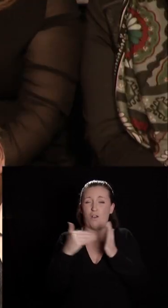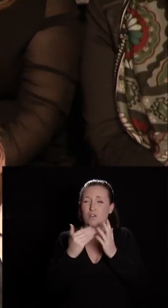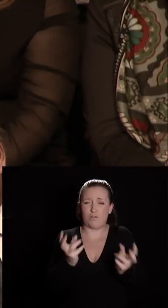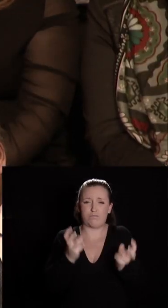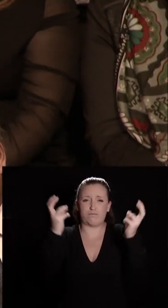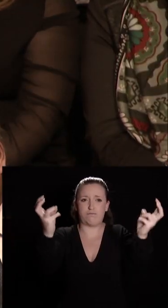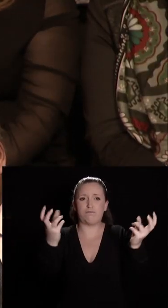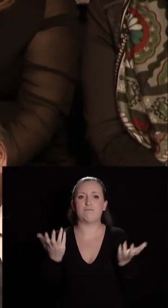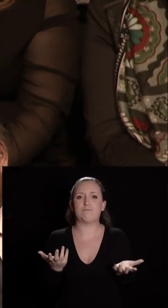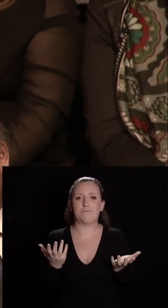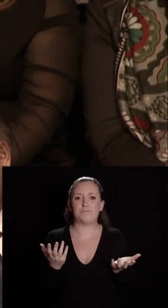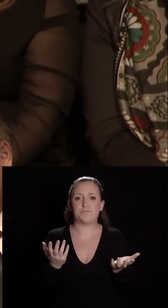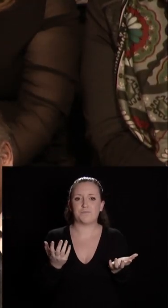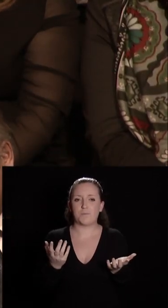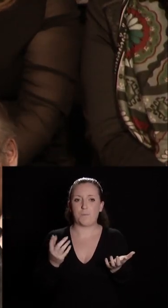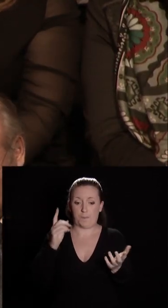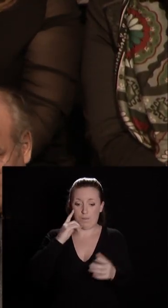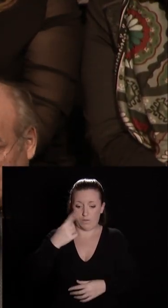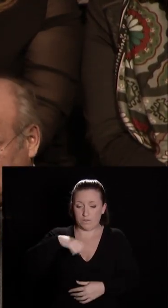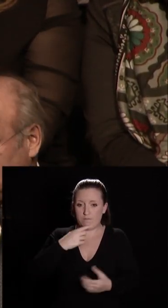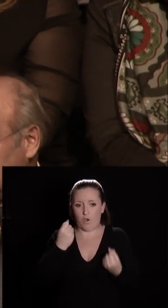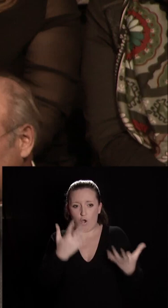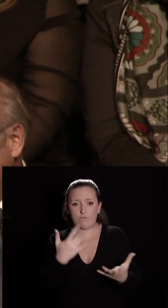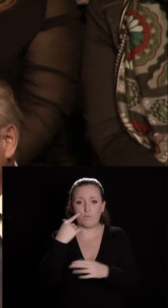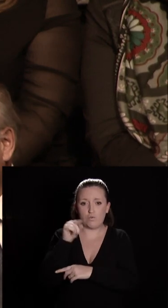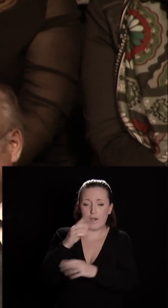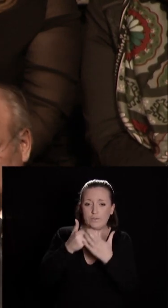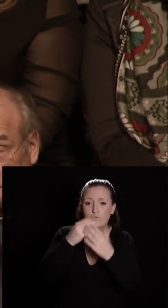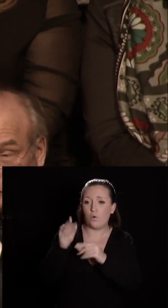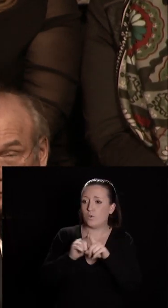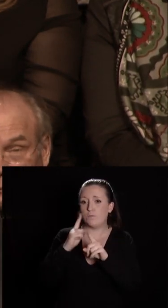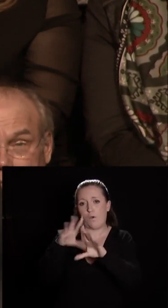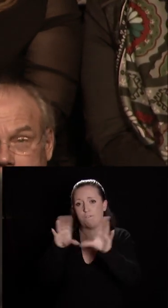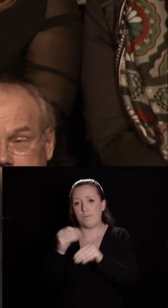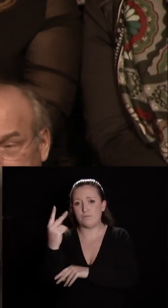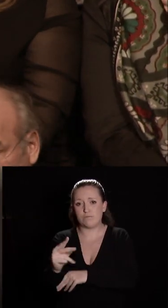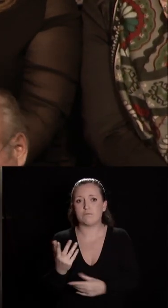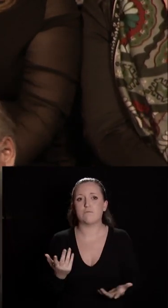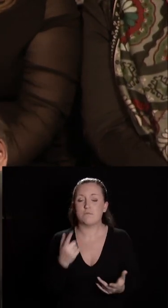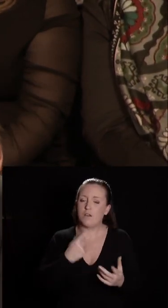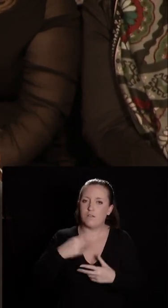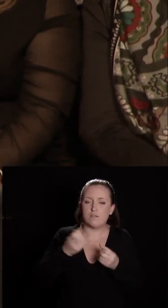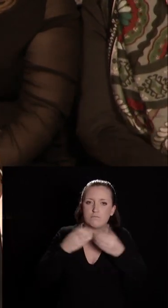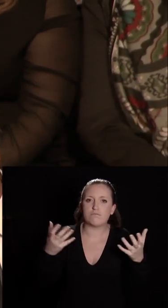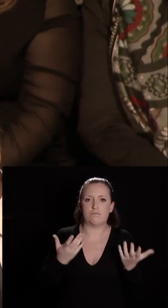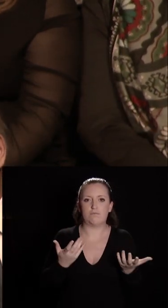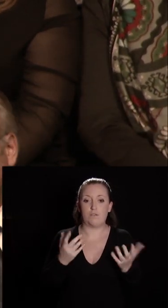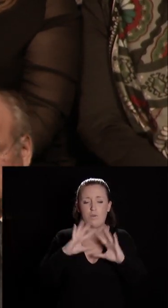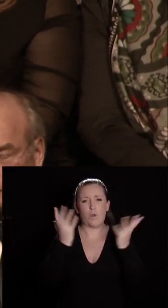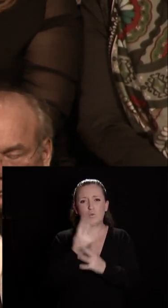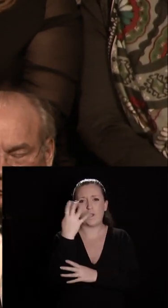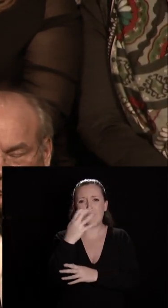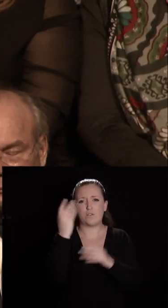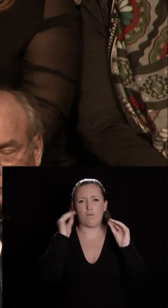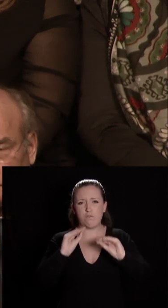et que notre offre à leur intention, à celle de leur famille, soit encore plus importante. Elle est déjà formidable, 400 formations,